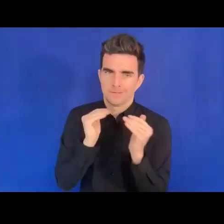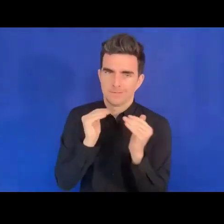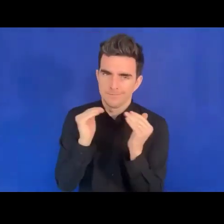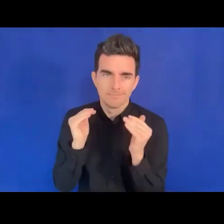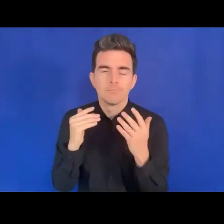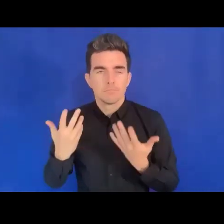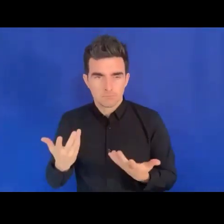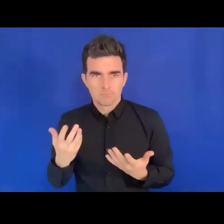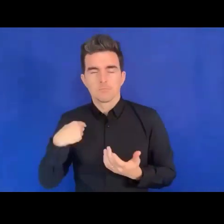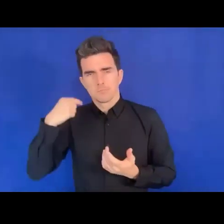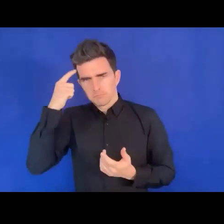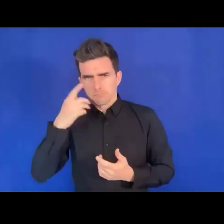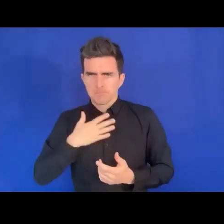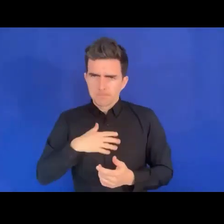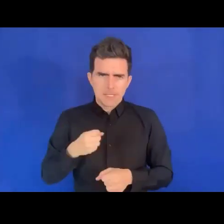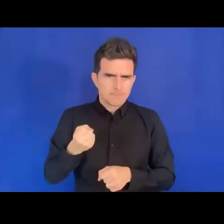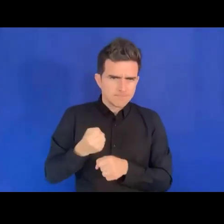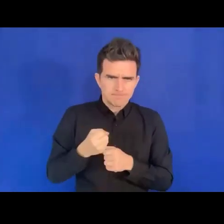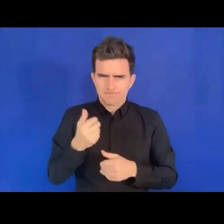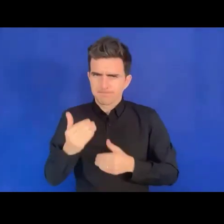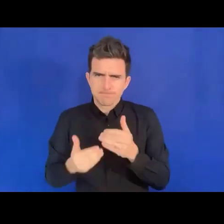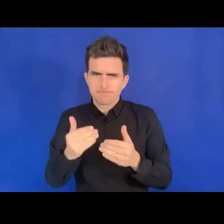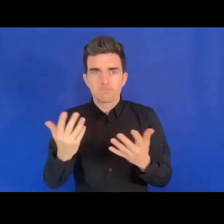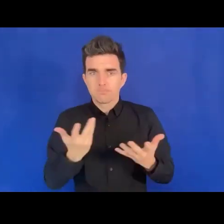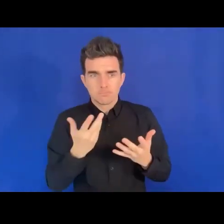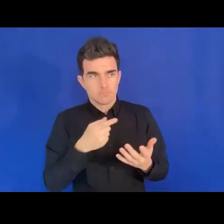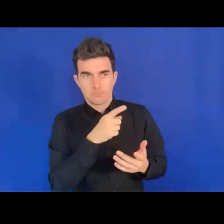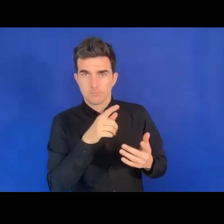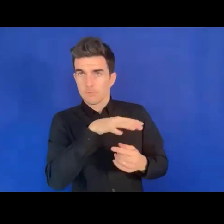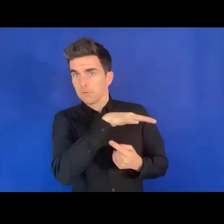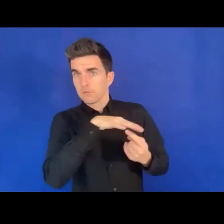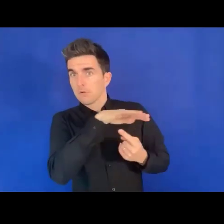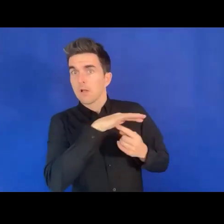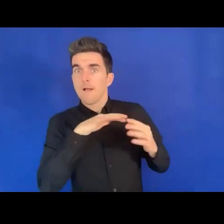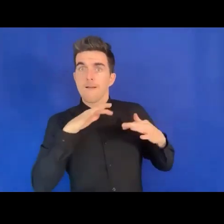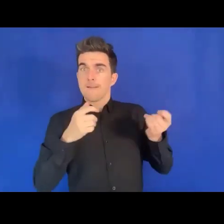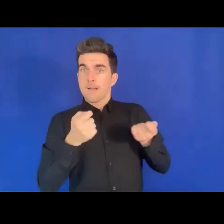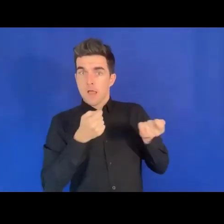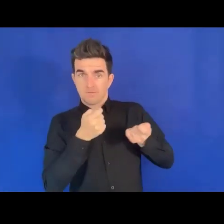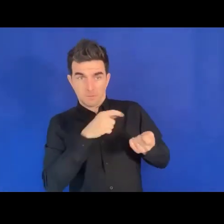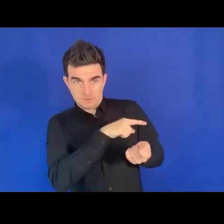autorités locales, nous devons arrêter de demander des choses.